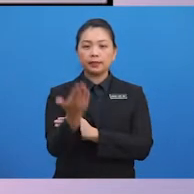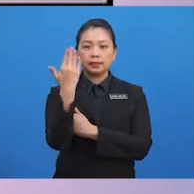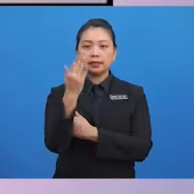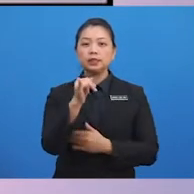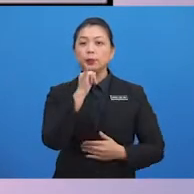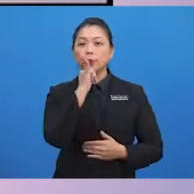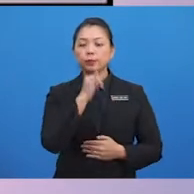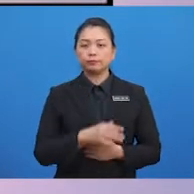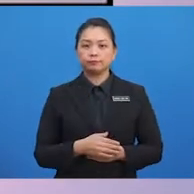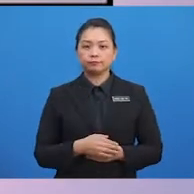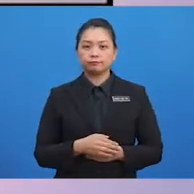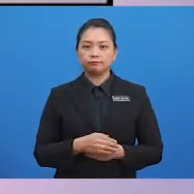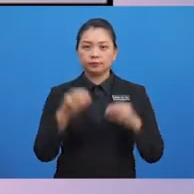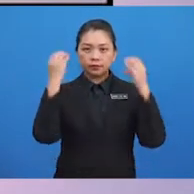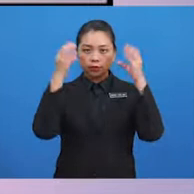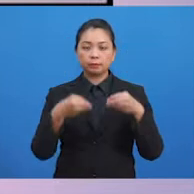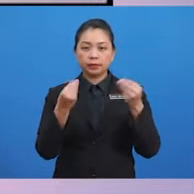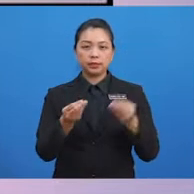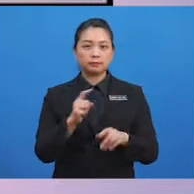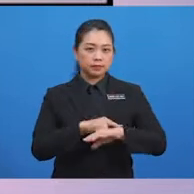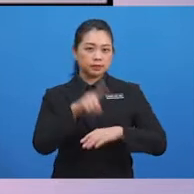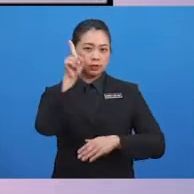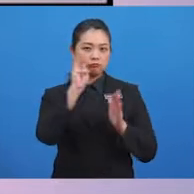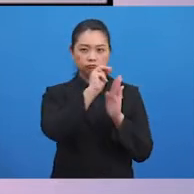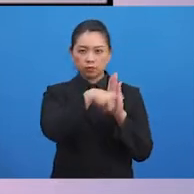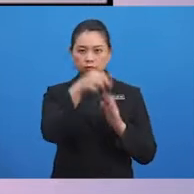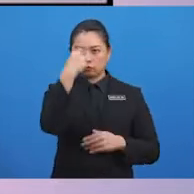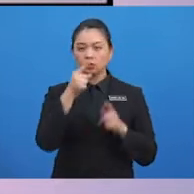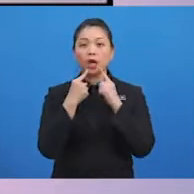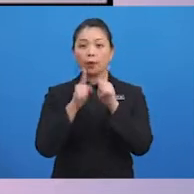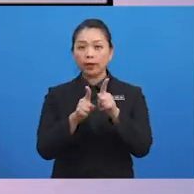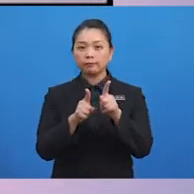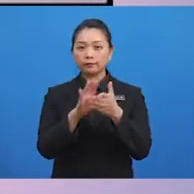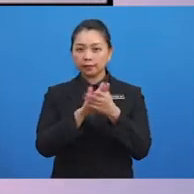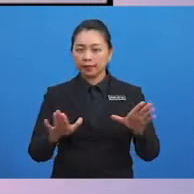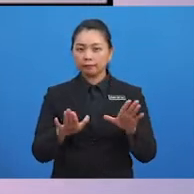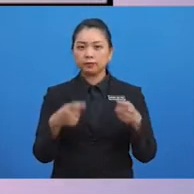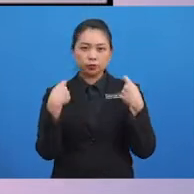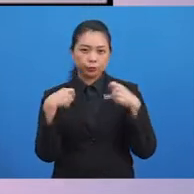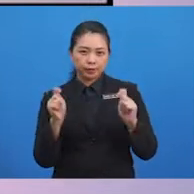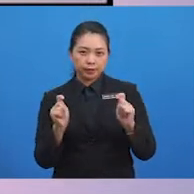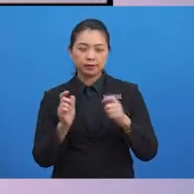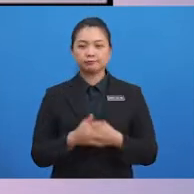Ibu. Cikgu beri satu minit untuk menjawab. Selamat mencuba!